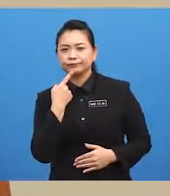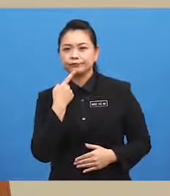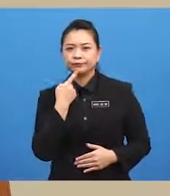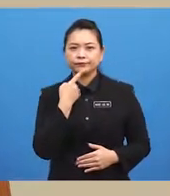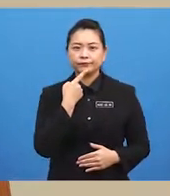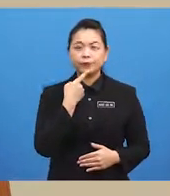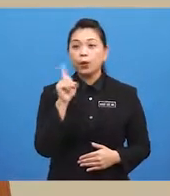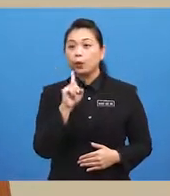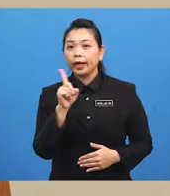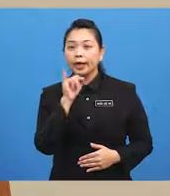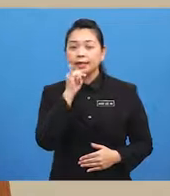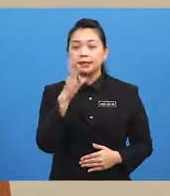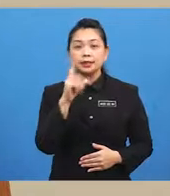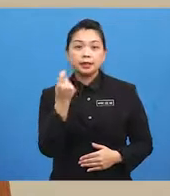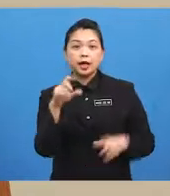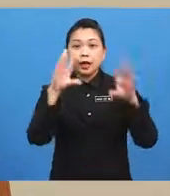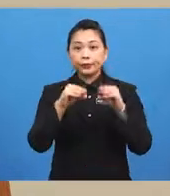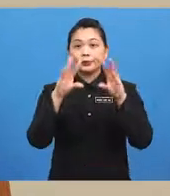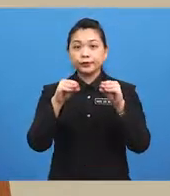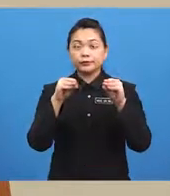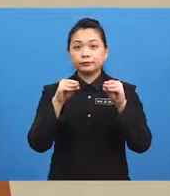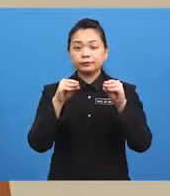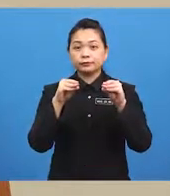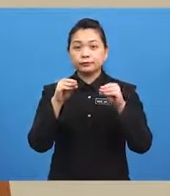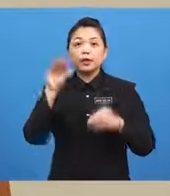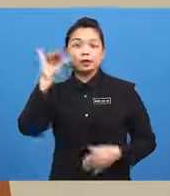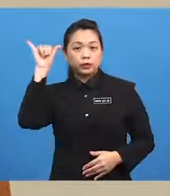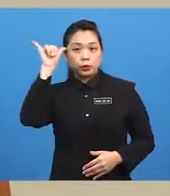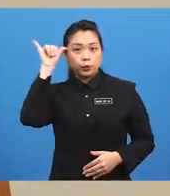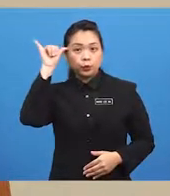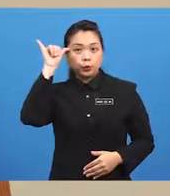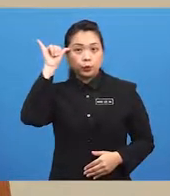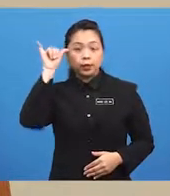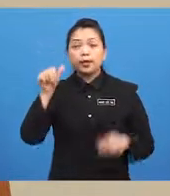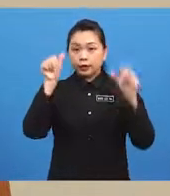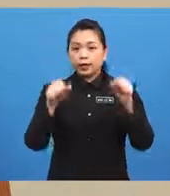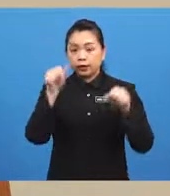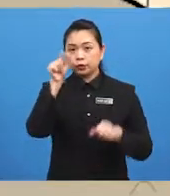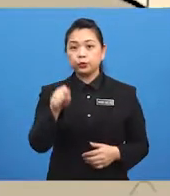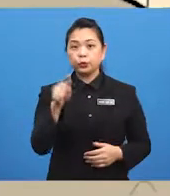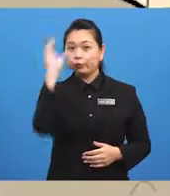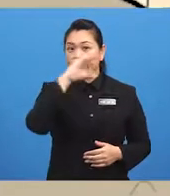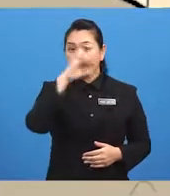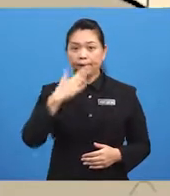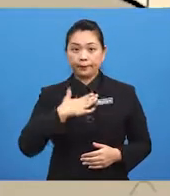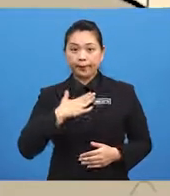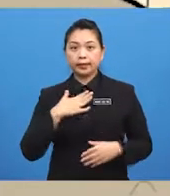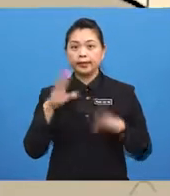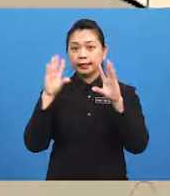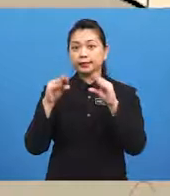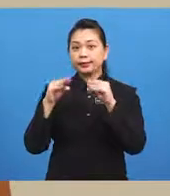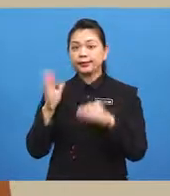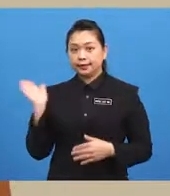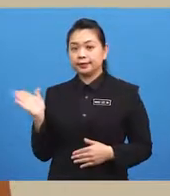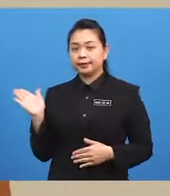Where is the cushion? Yellow? Can you find my cushion? Here it is.